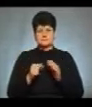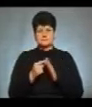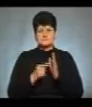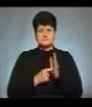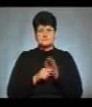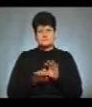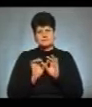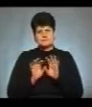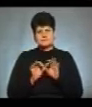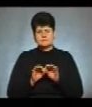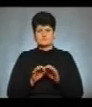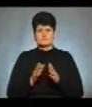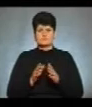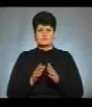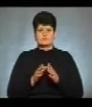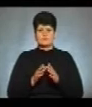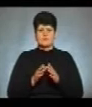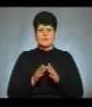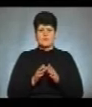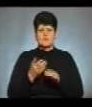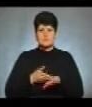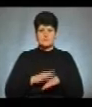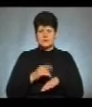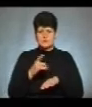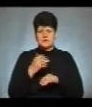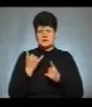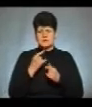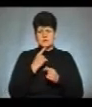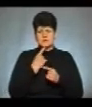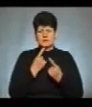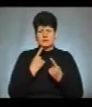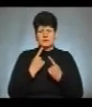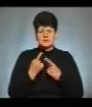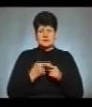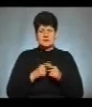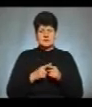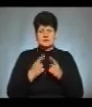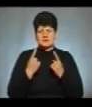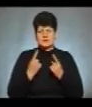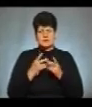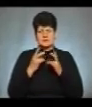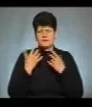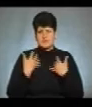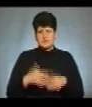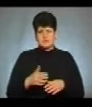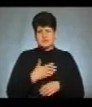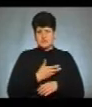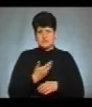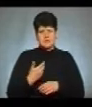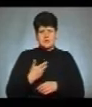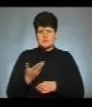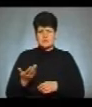тяжчу хвилину. Зараз сьогодні це велика брата для нас, для всього,